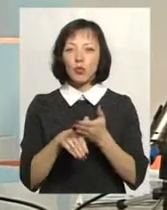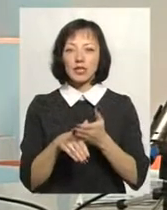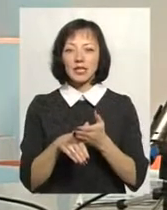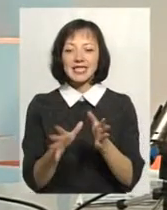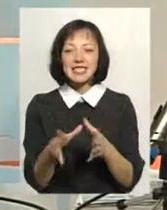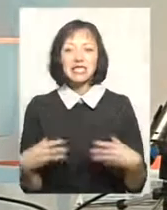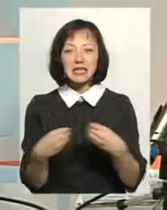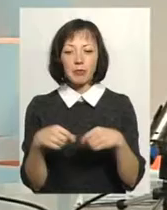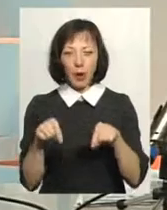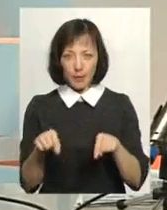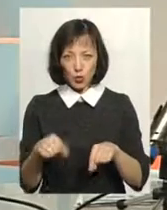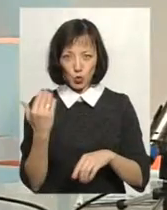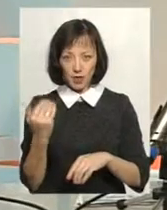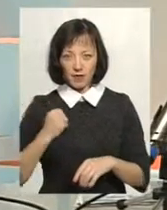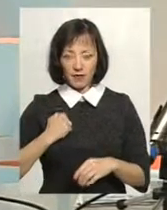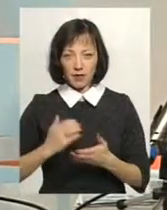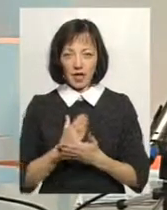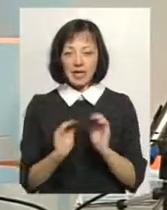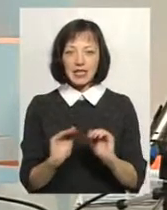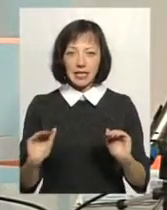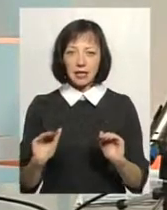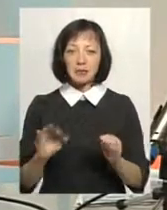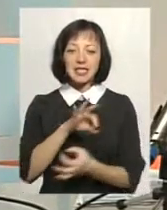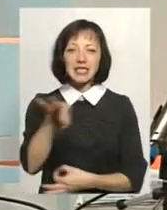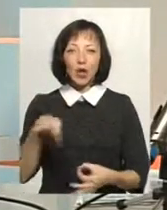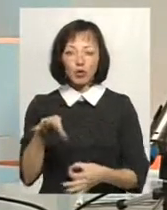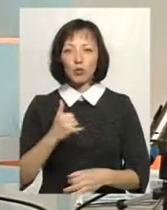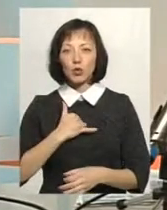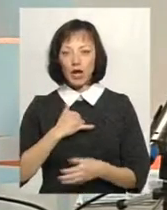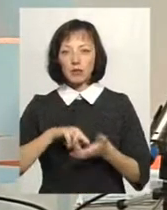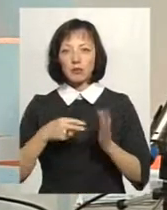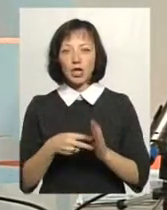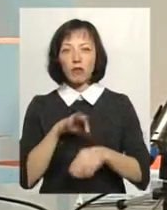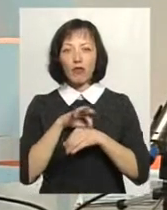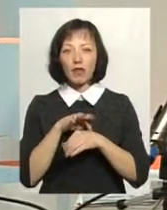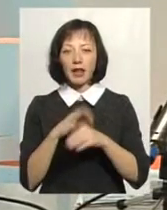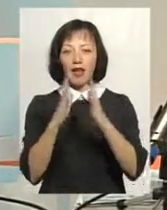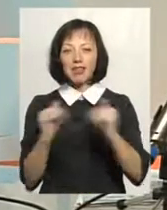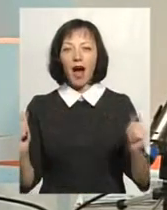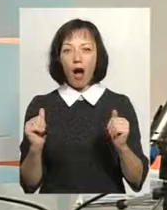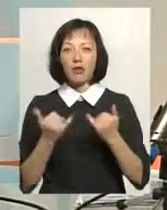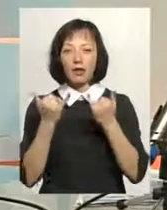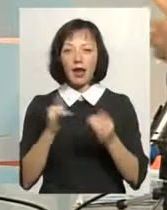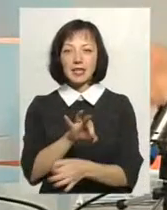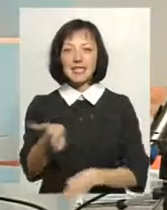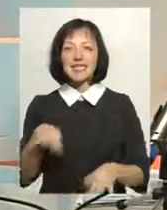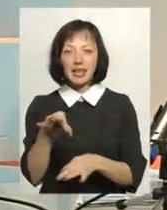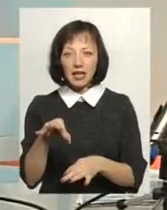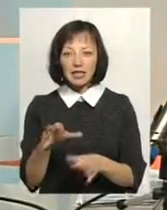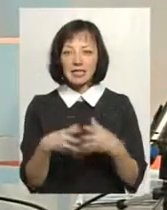сім'ям, їх діткам, сиротам. В нас передбачається проведення табору для сиріт,